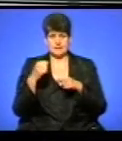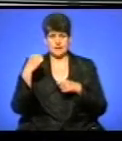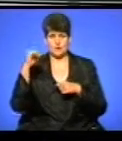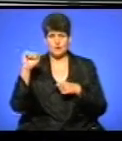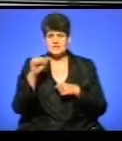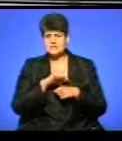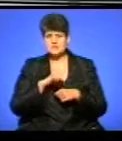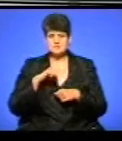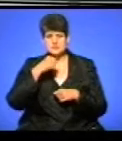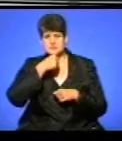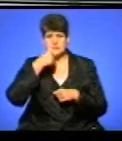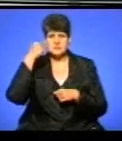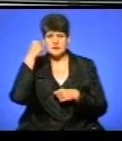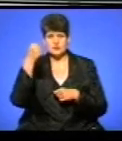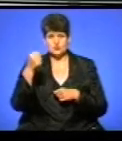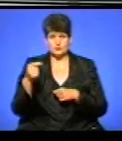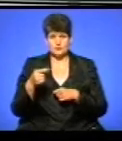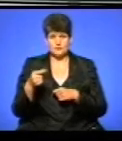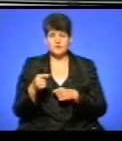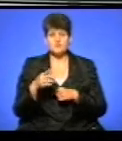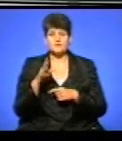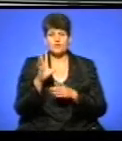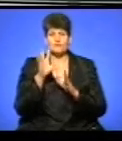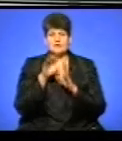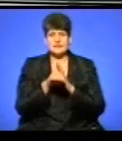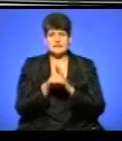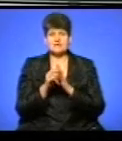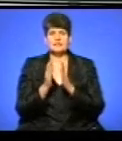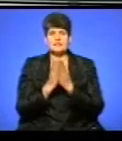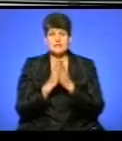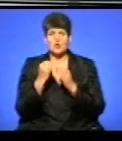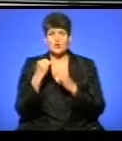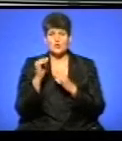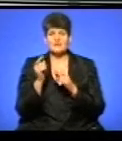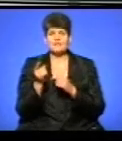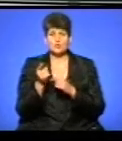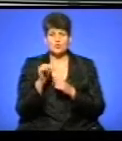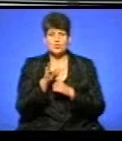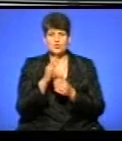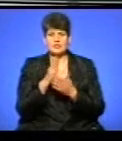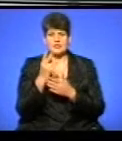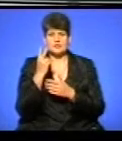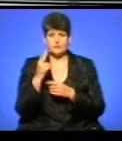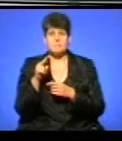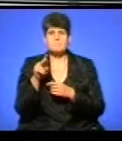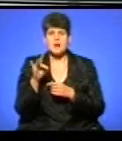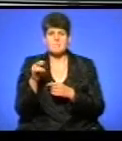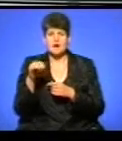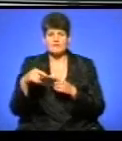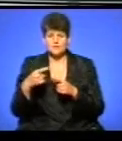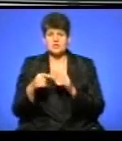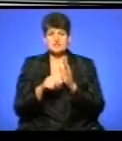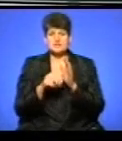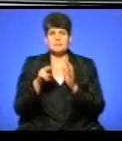28 серпня цього року Михайла Гавловського внесли у книгу рекордів Тернополя. У нього є двоє праправнуків, шестеро